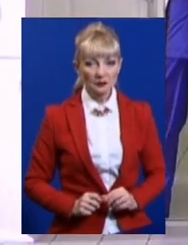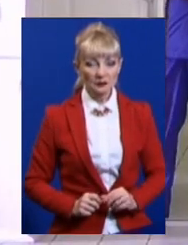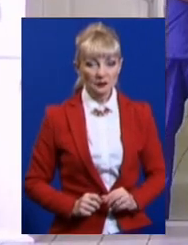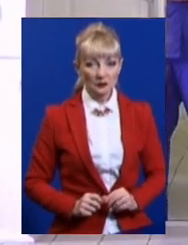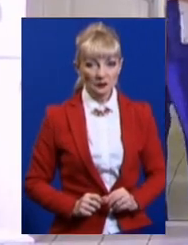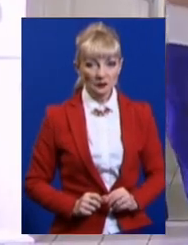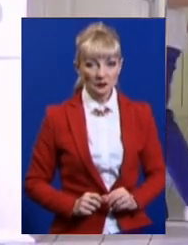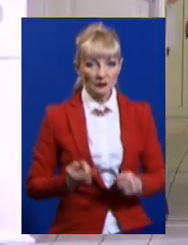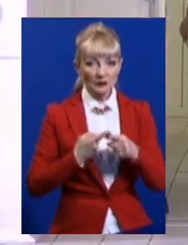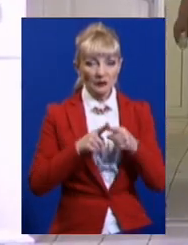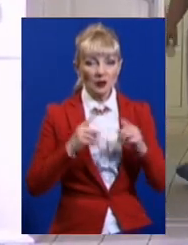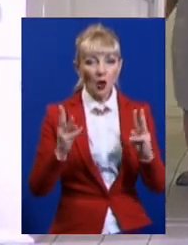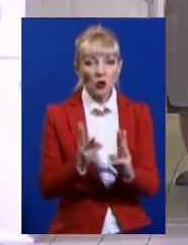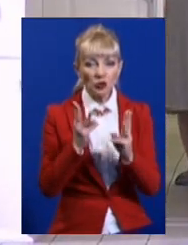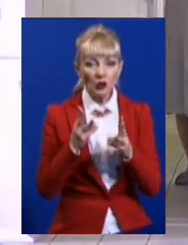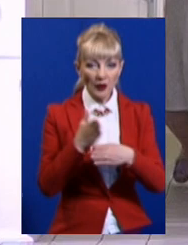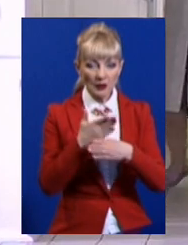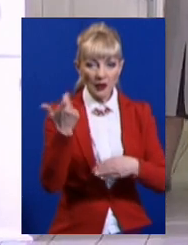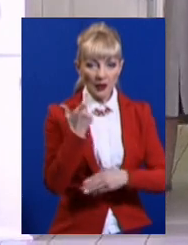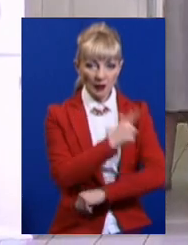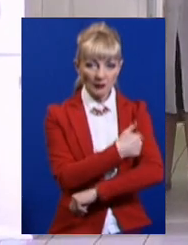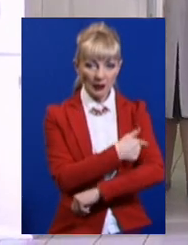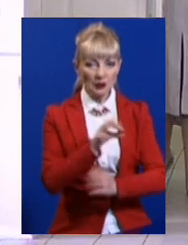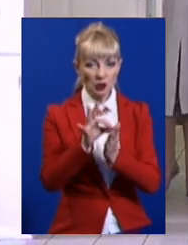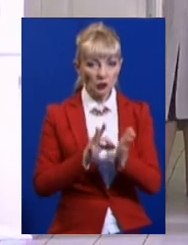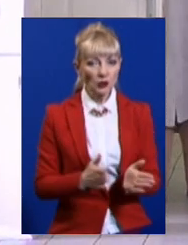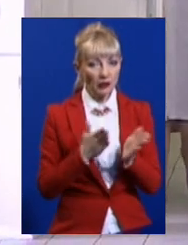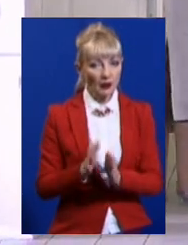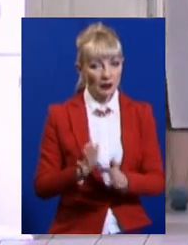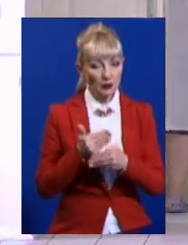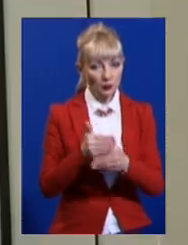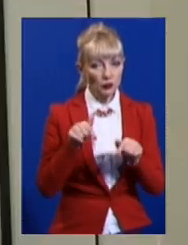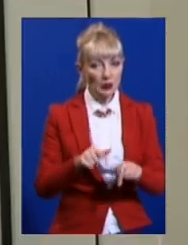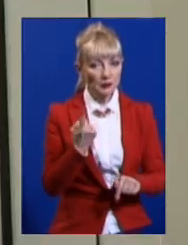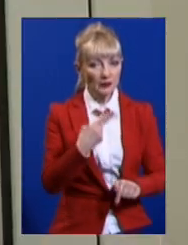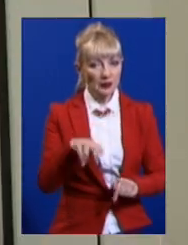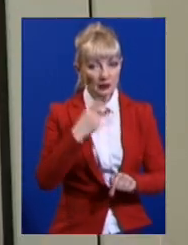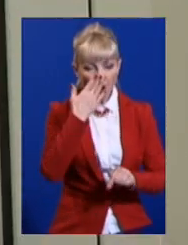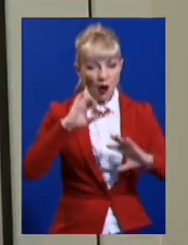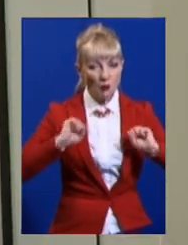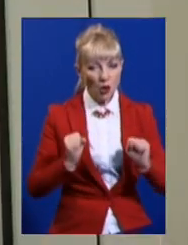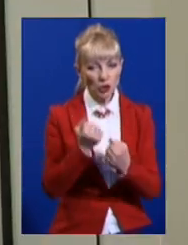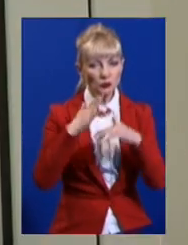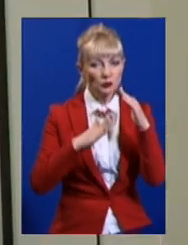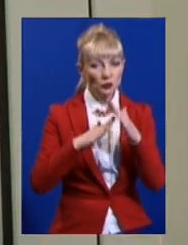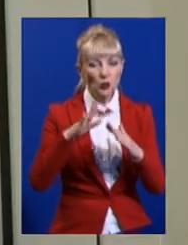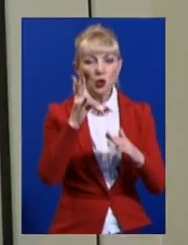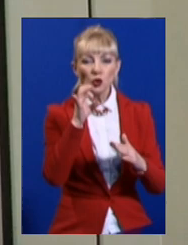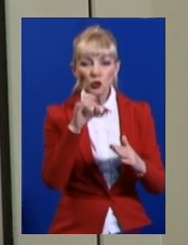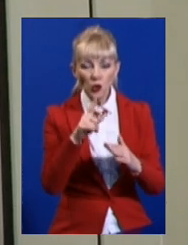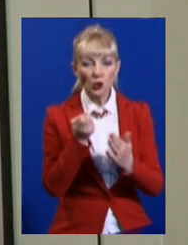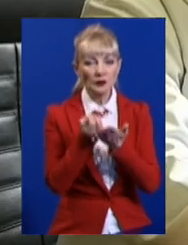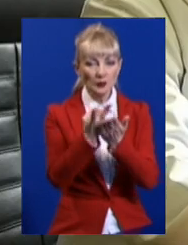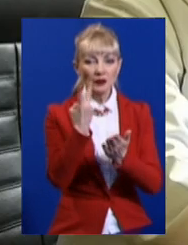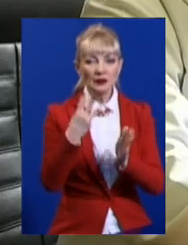А це опікове відділення Харківської лікарні невідкладної допомоги. Сюди з 1 грудня з обмороженням і кінцівок шпиталізували 28